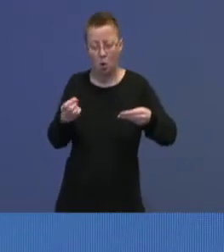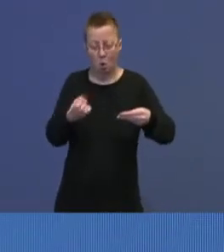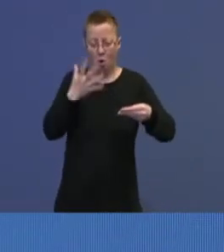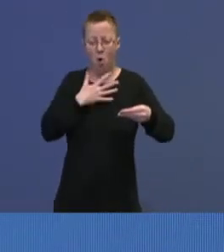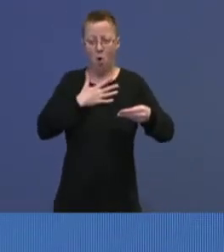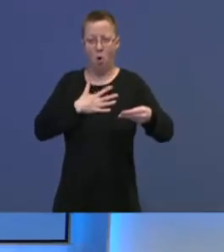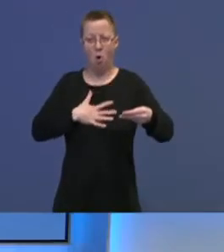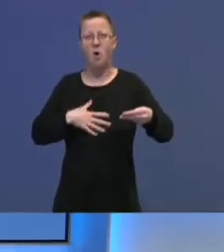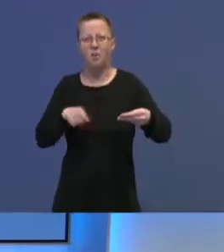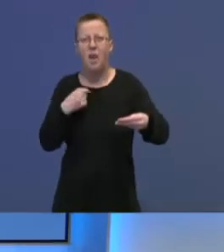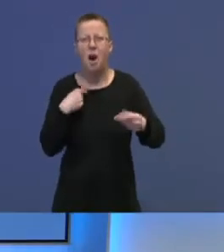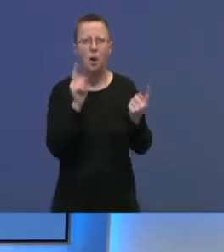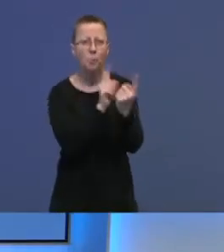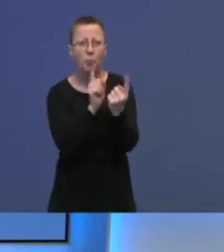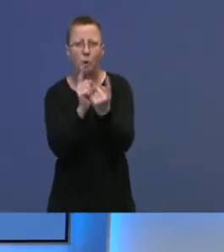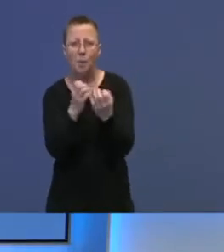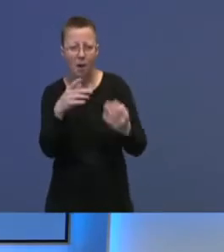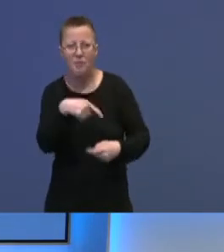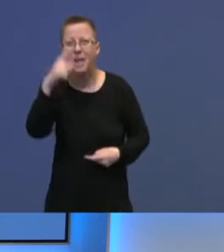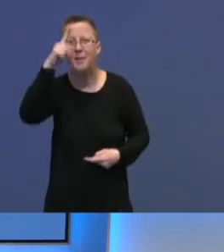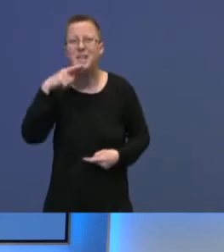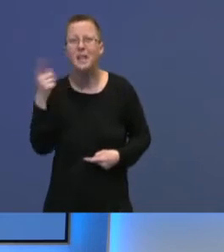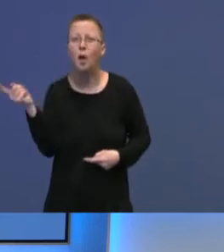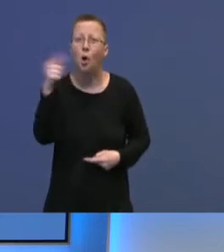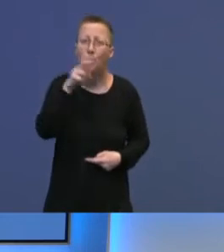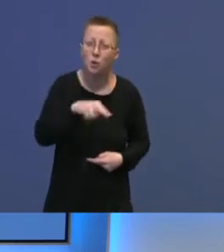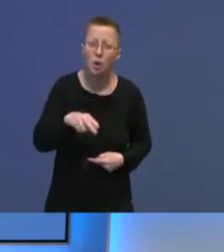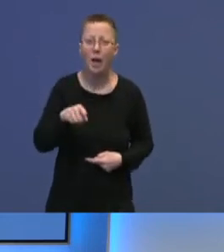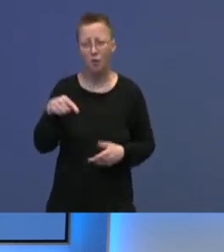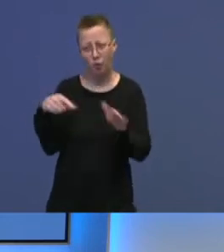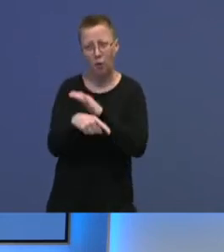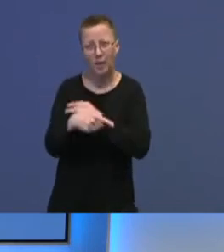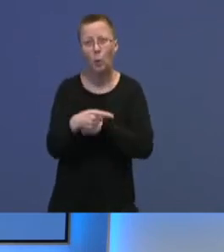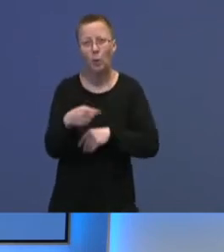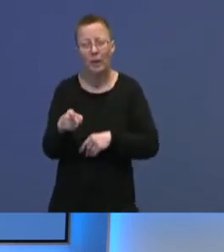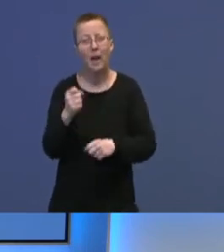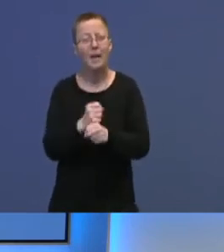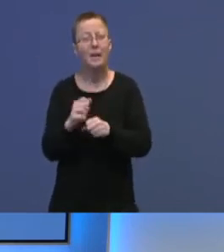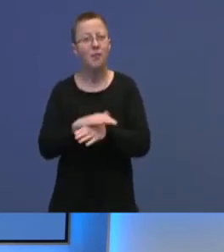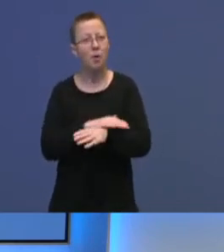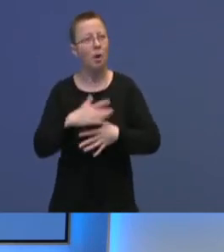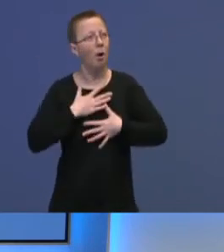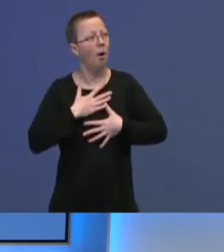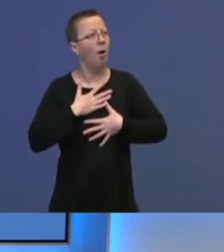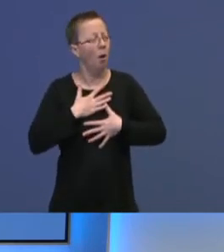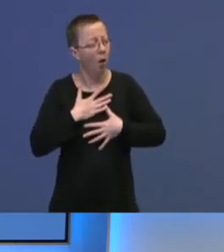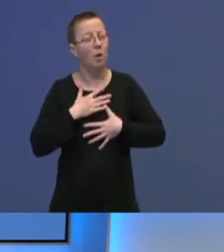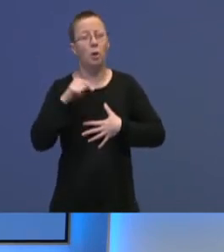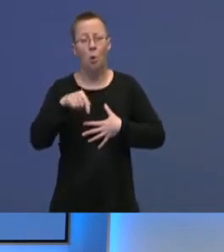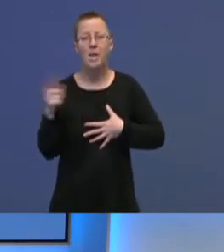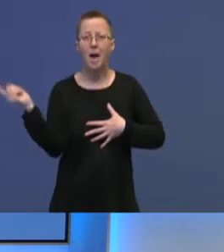Vi har alle tre møtt mange av disse menneskene når de har kommet til Norge. Hvor fort de egentlig opplever at nå er de et sted hvor de skal